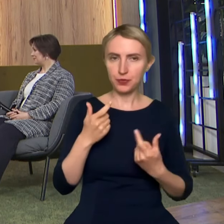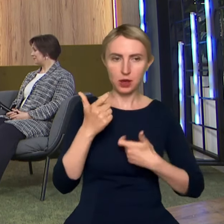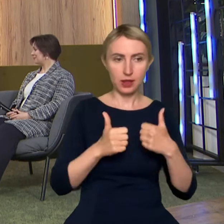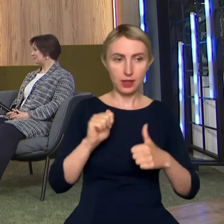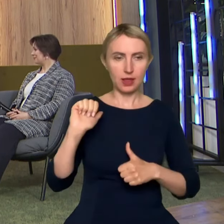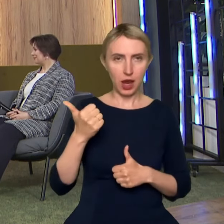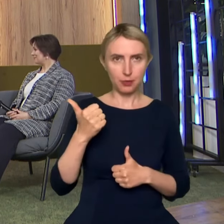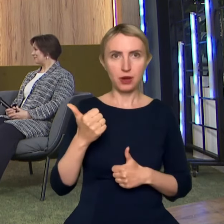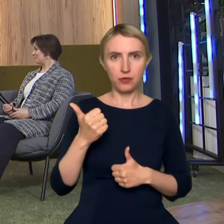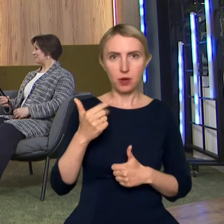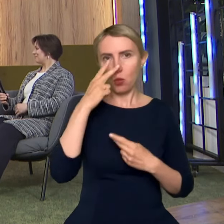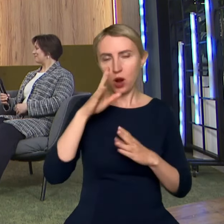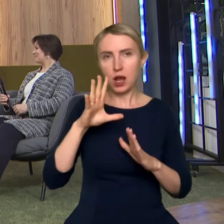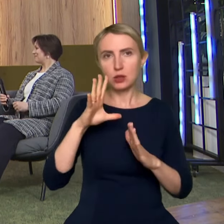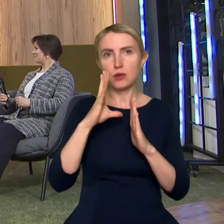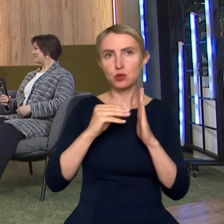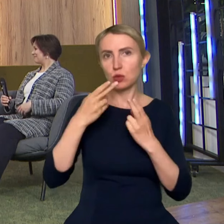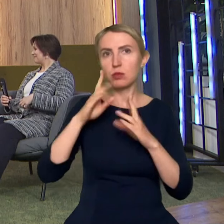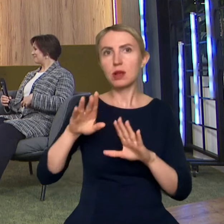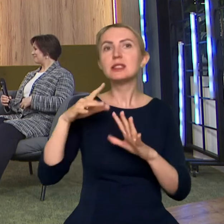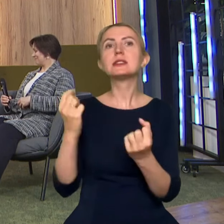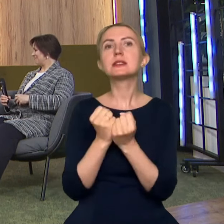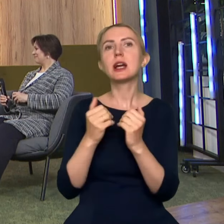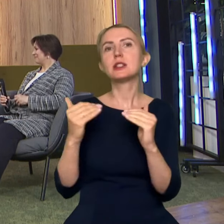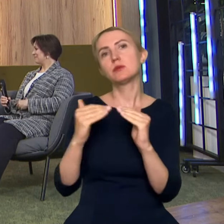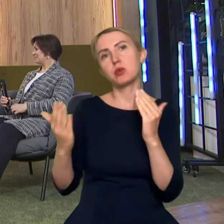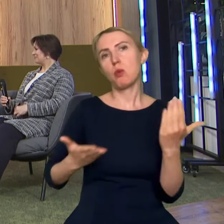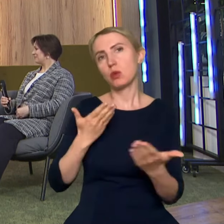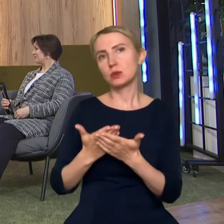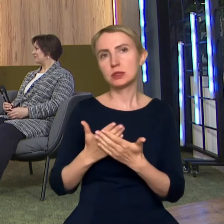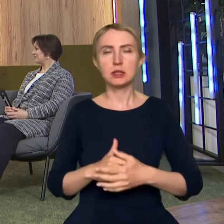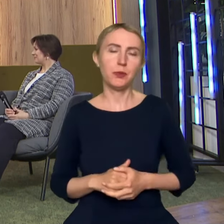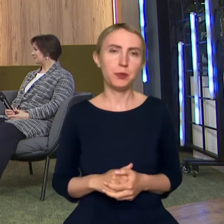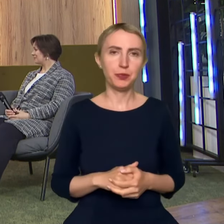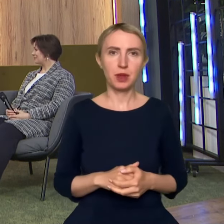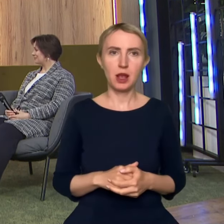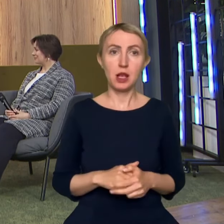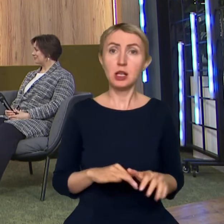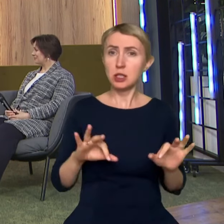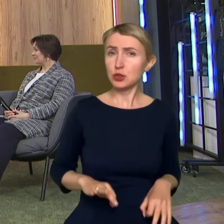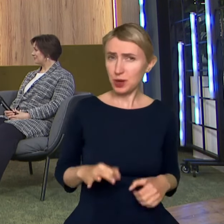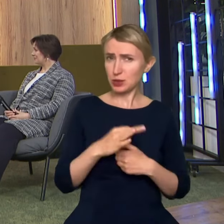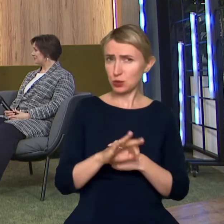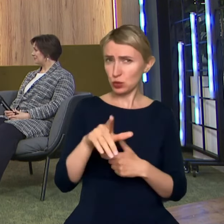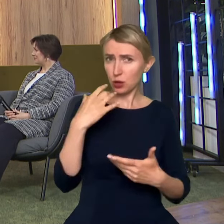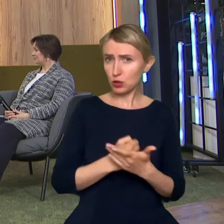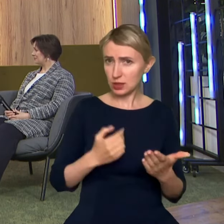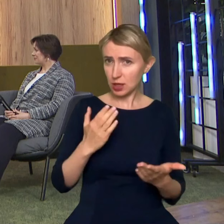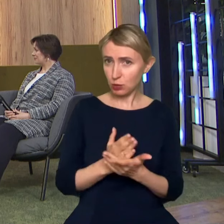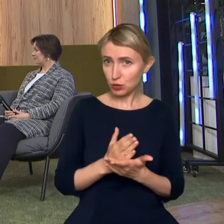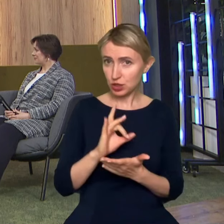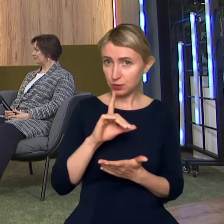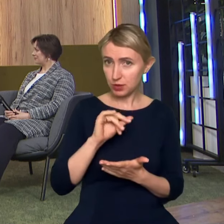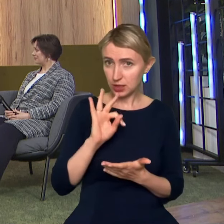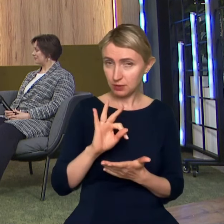podaje jakiś szkielet, wrzuca i mówi, znajdź kontrpropozycje. Rozumiem, że... Czy pani studenci już korzystają z czatu GPT? Czy pani się